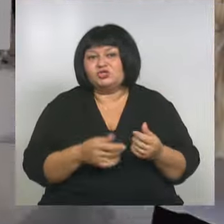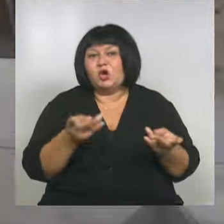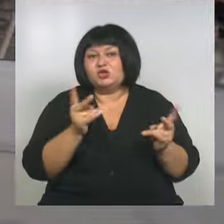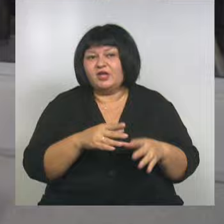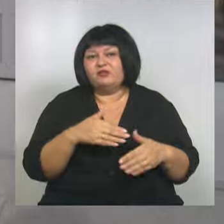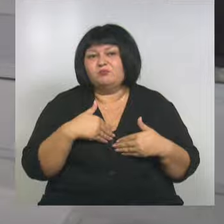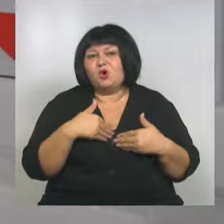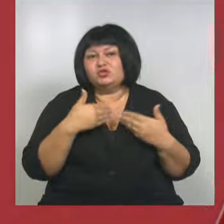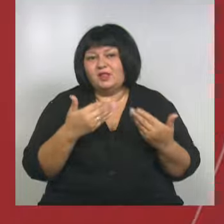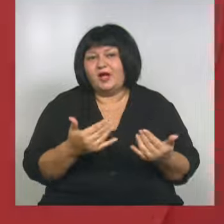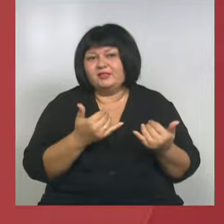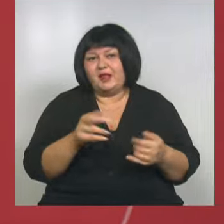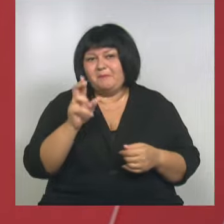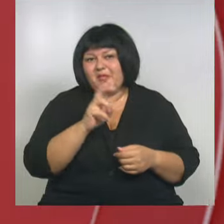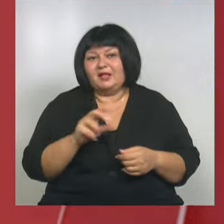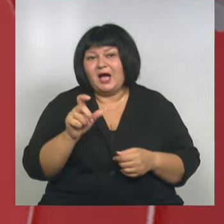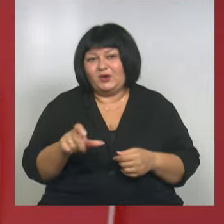пожелания для белгородцев.